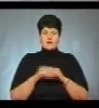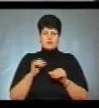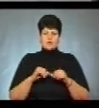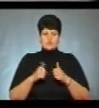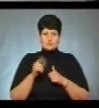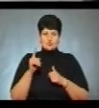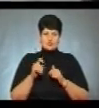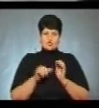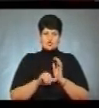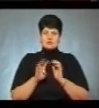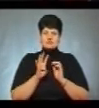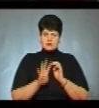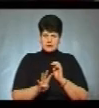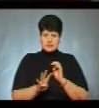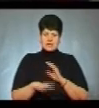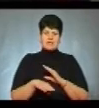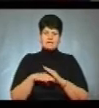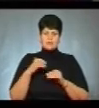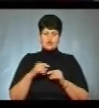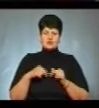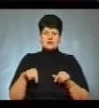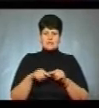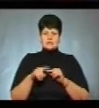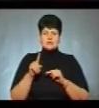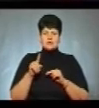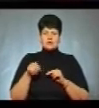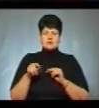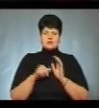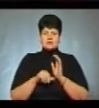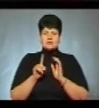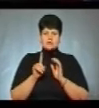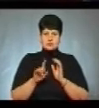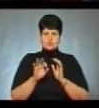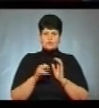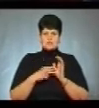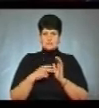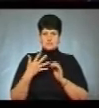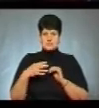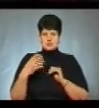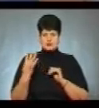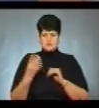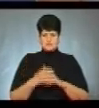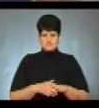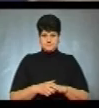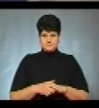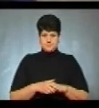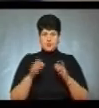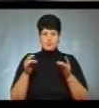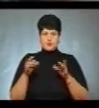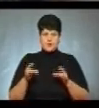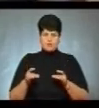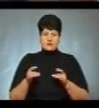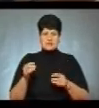номер 164 та виборчої дільниці номер 61-07-54. Упаковки з